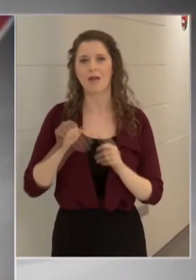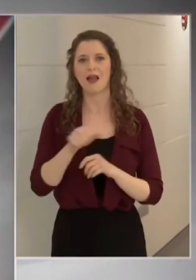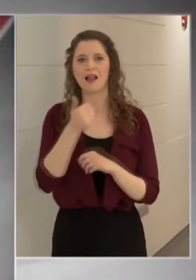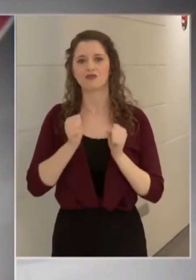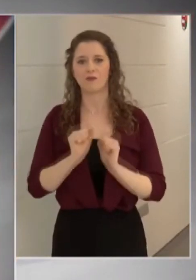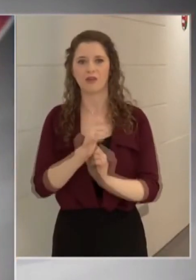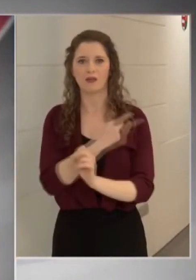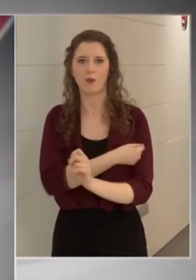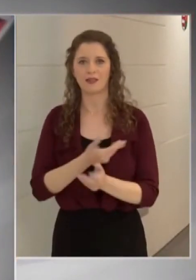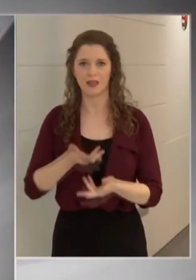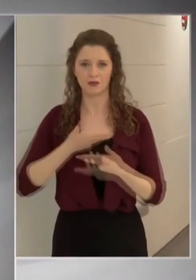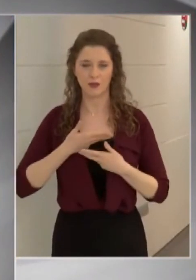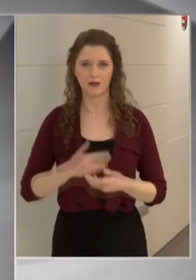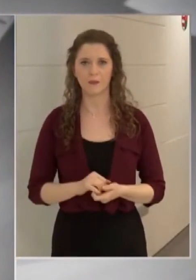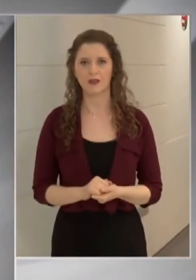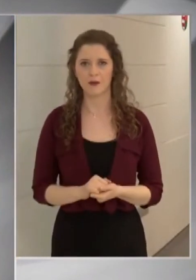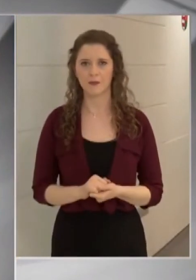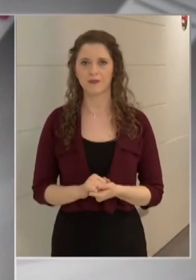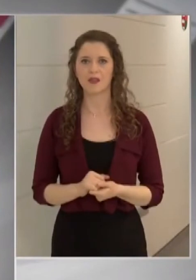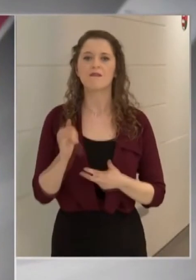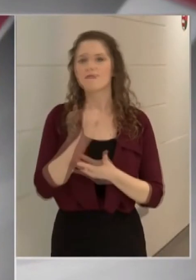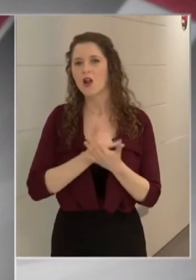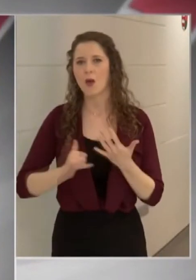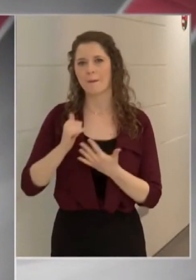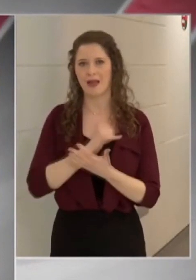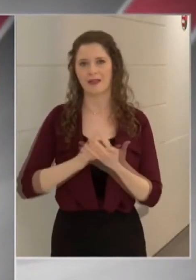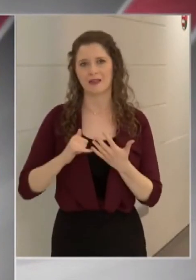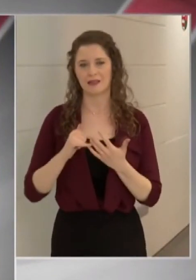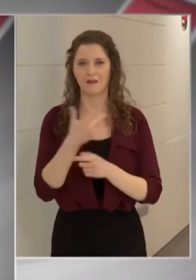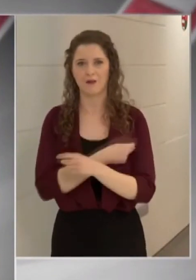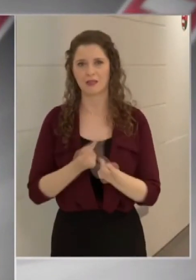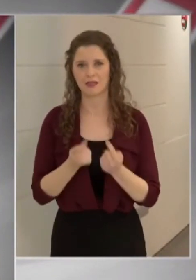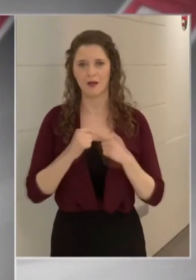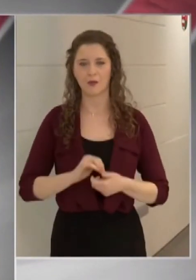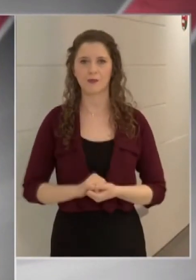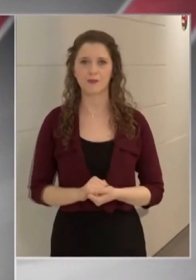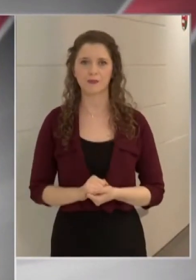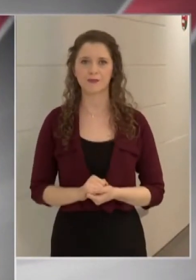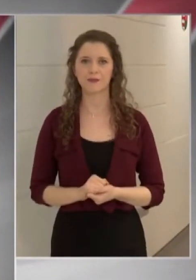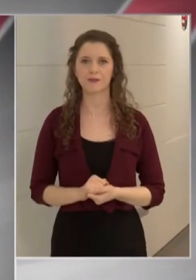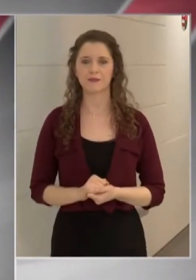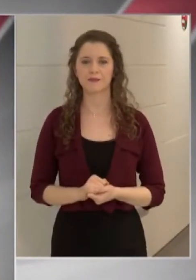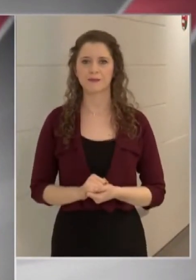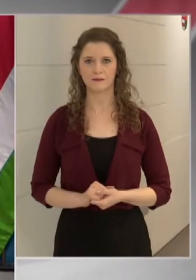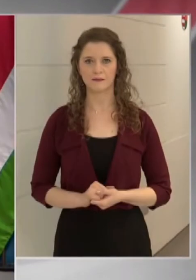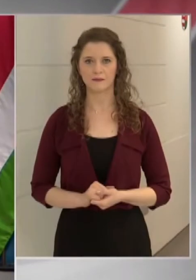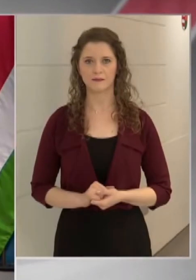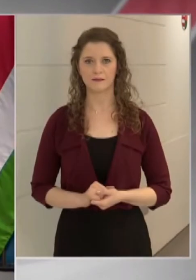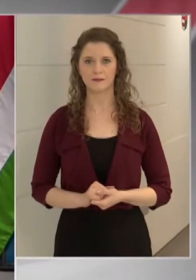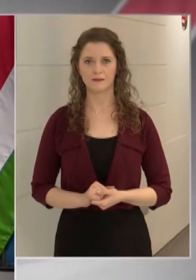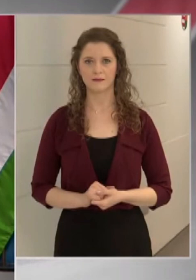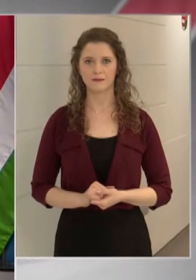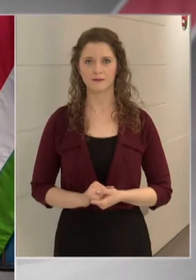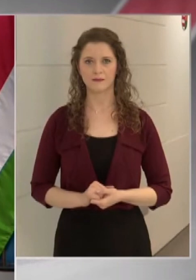védőoltását megkapta. A szakértő hozzátette, a regisztrált 65 év felettieknek már 85%-a megkapta a védőoltást,